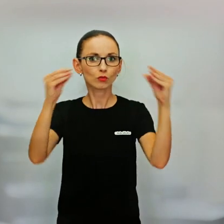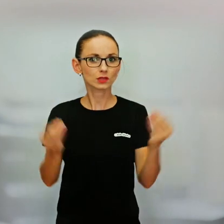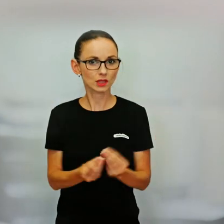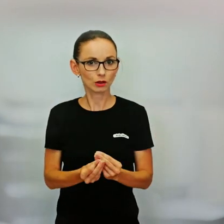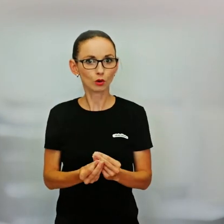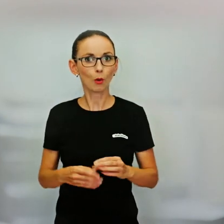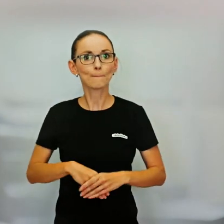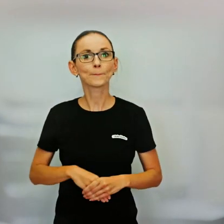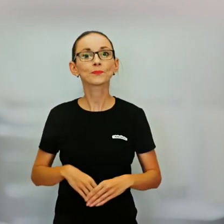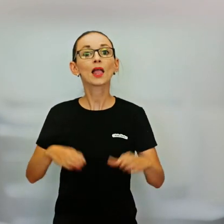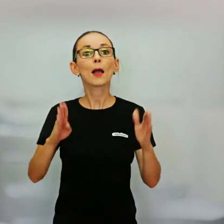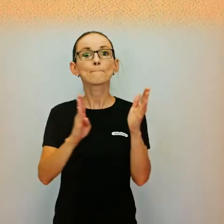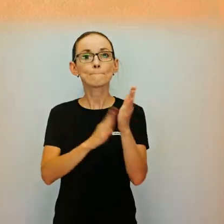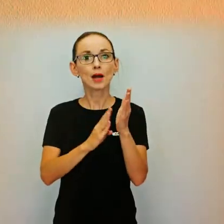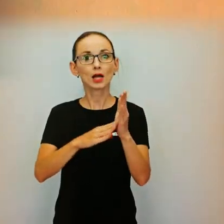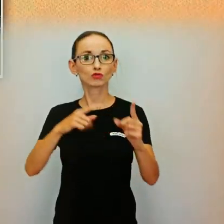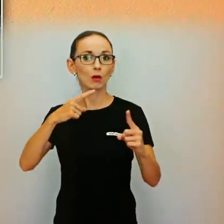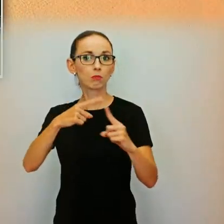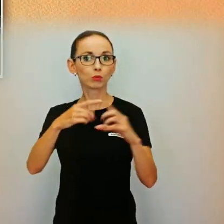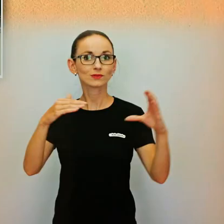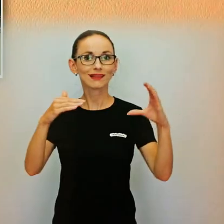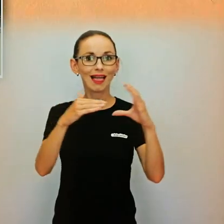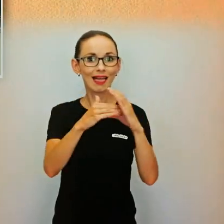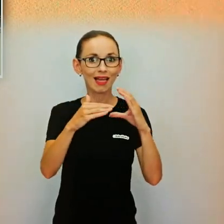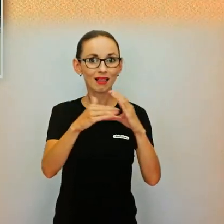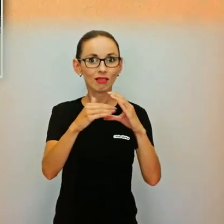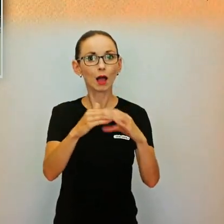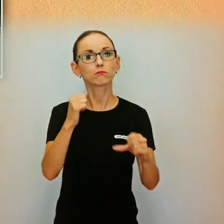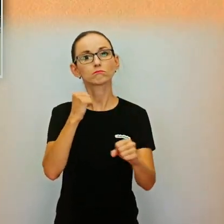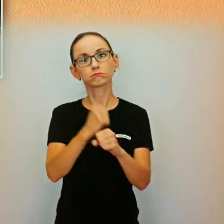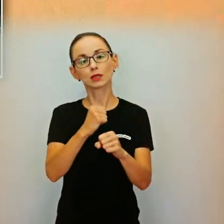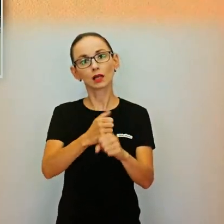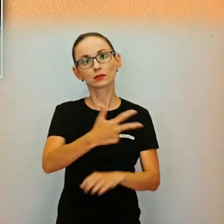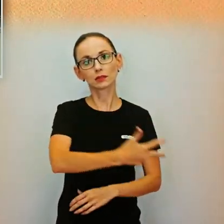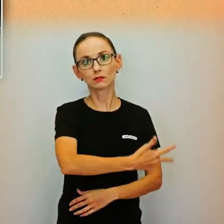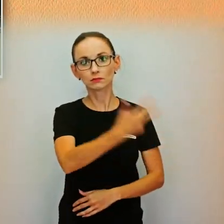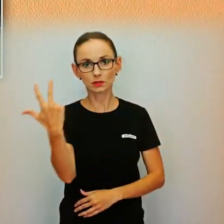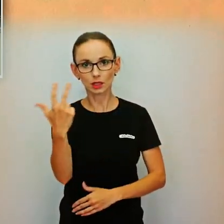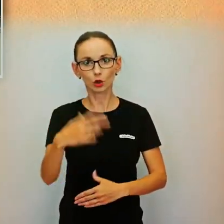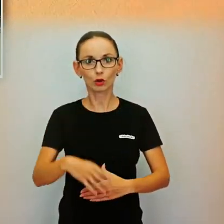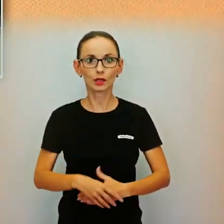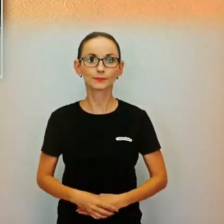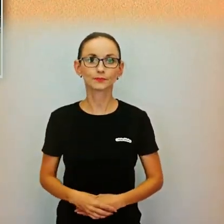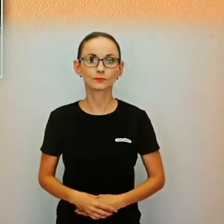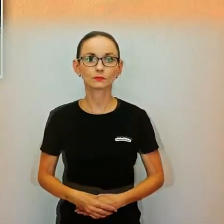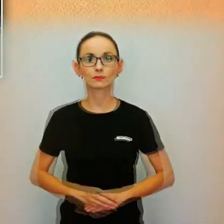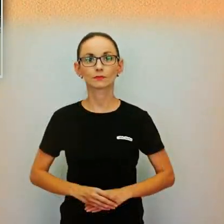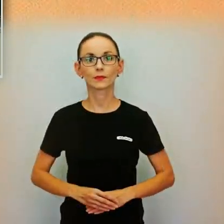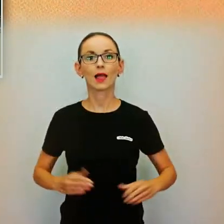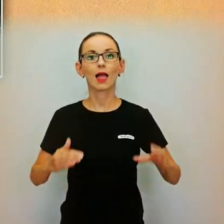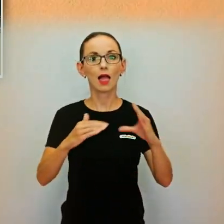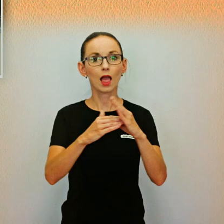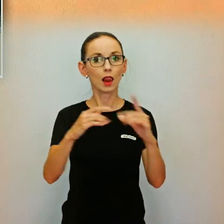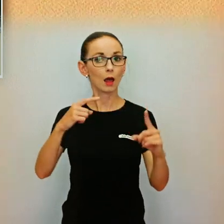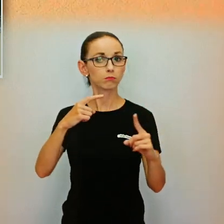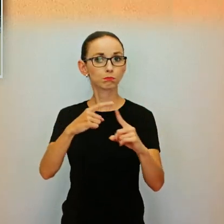sa začali oťukávať navzájom, až som dostala sa do takého štádia, že prišiel som ráno do školy do triedy a